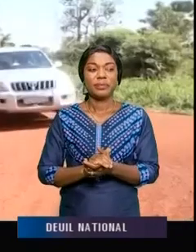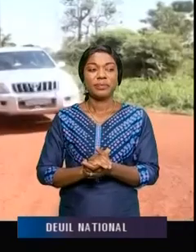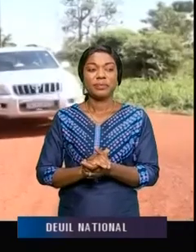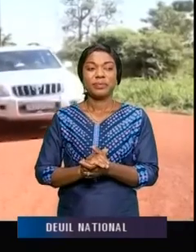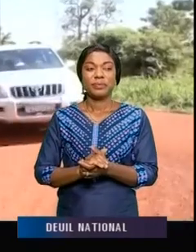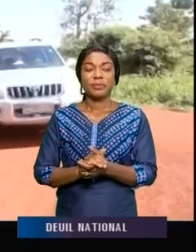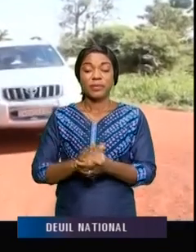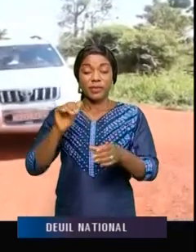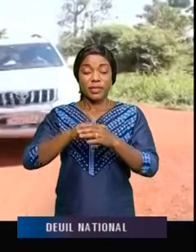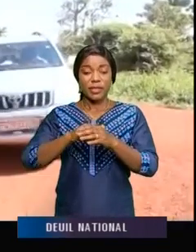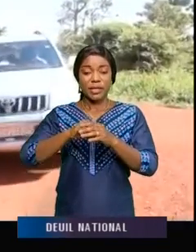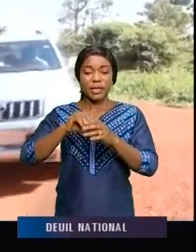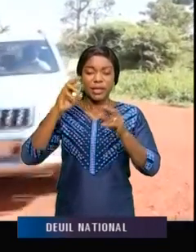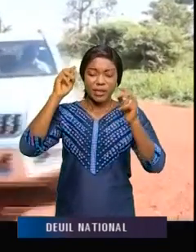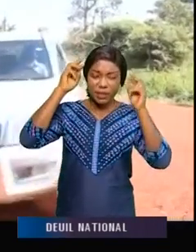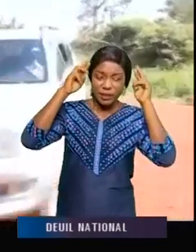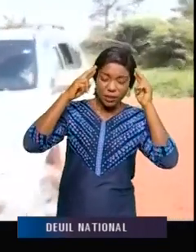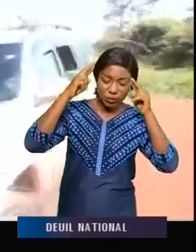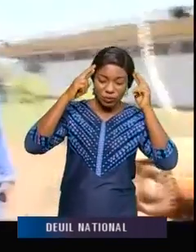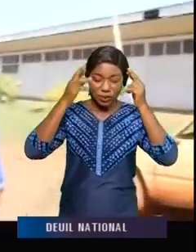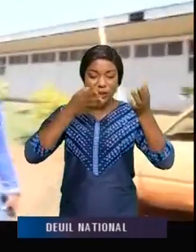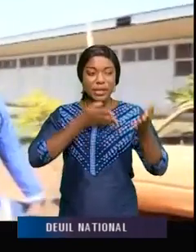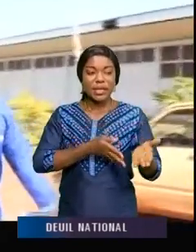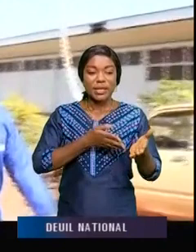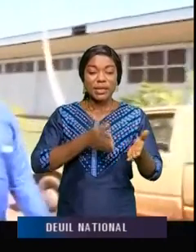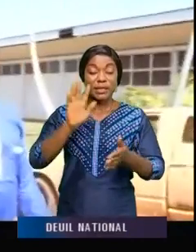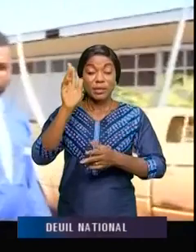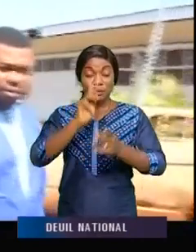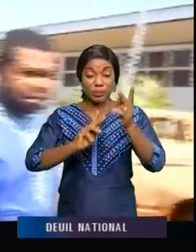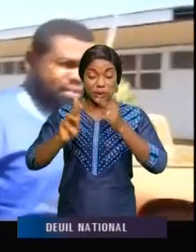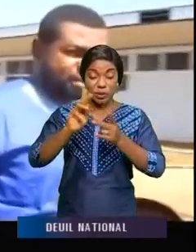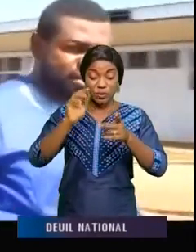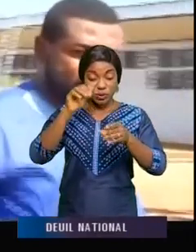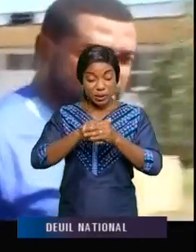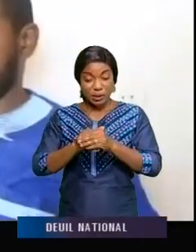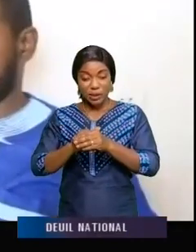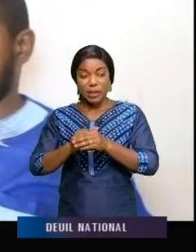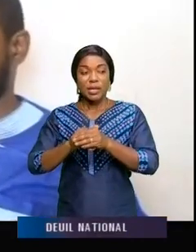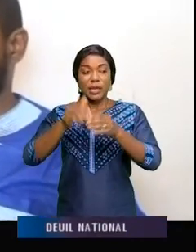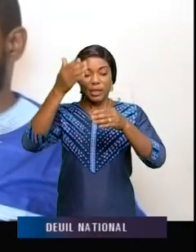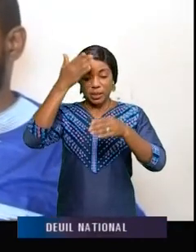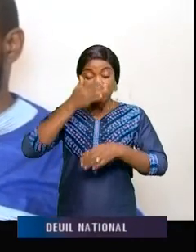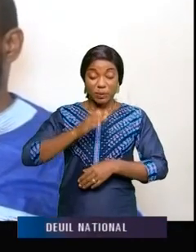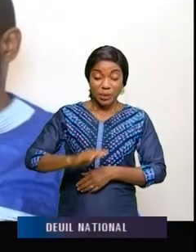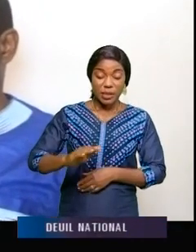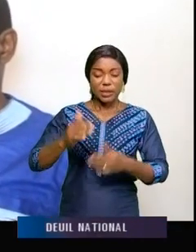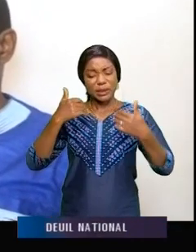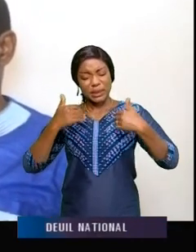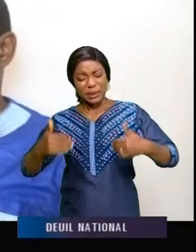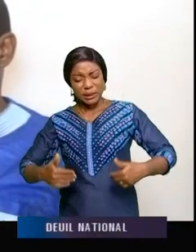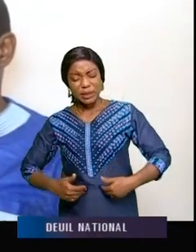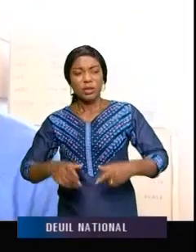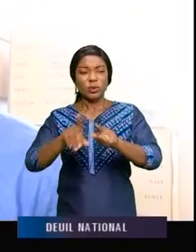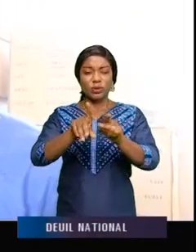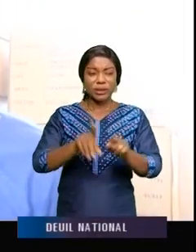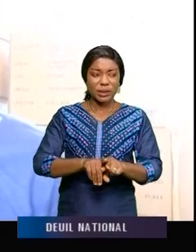Dans les soucis d'aider la population de sa province qui est les basuelets dans les domaines sanitaires, le sénateur Papi Bazego, Tébousili, ne s'est